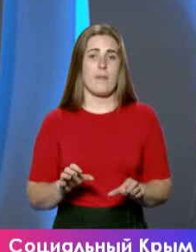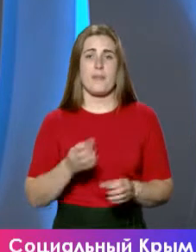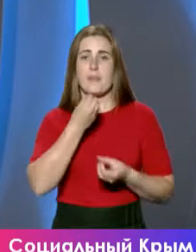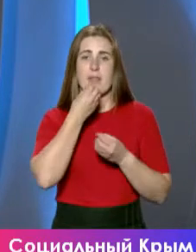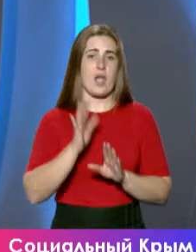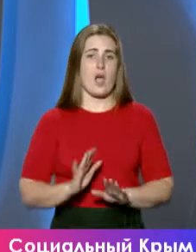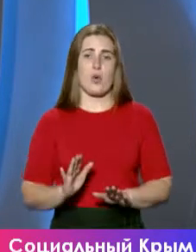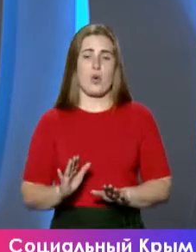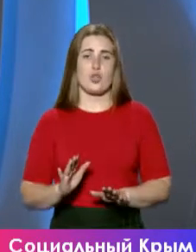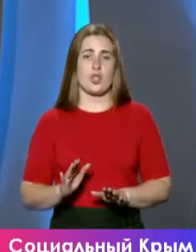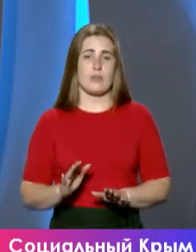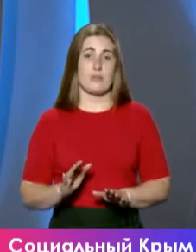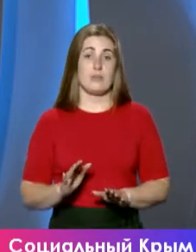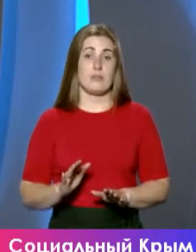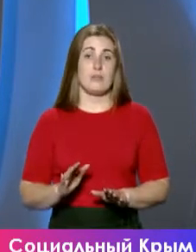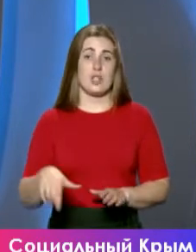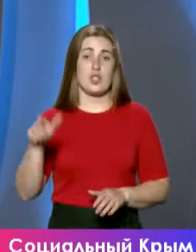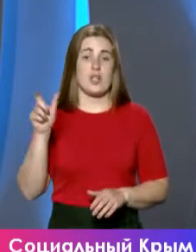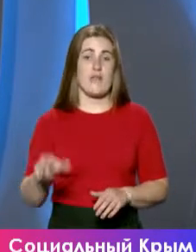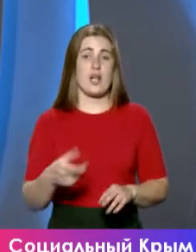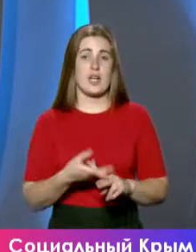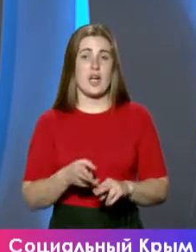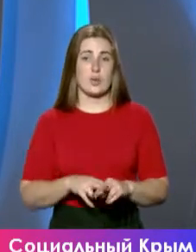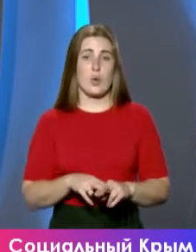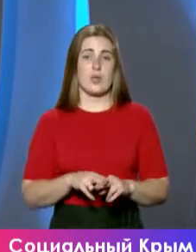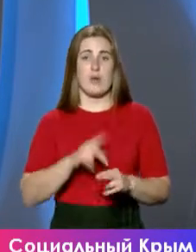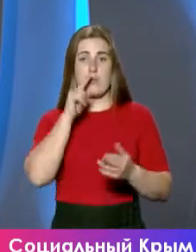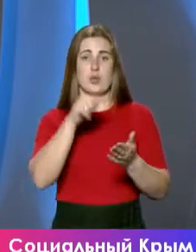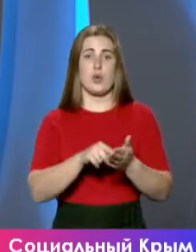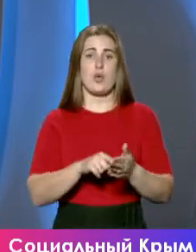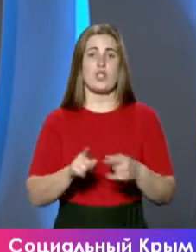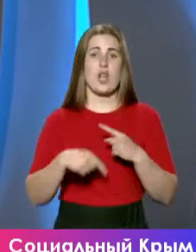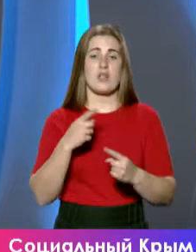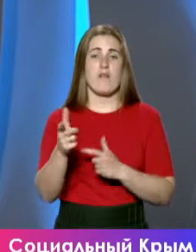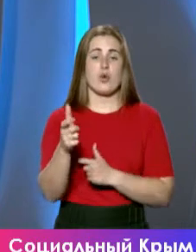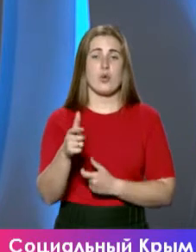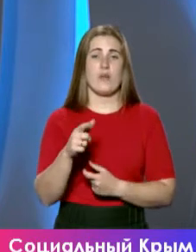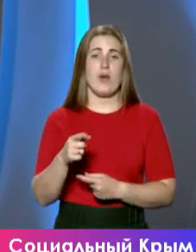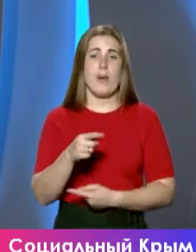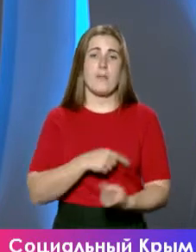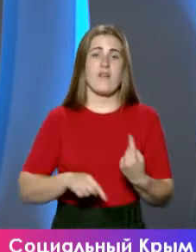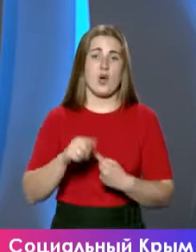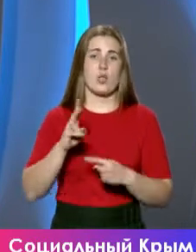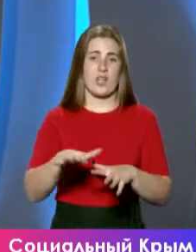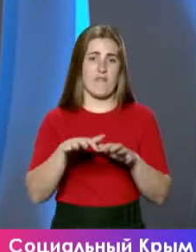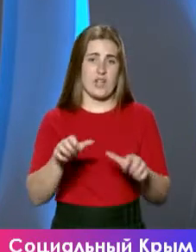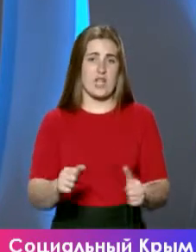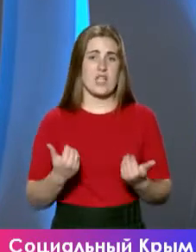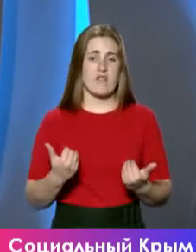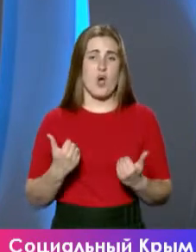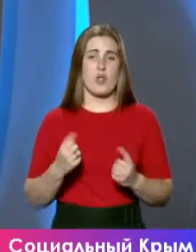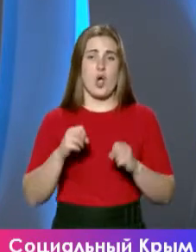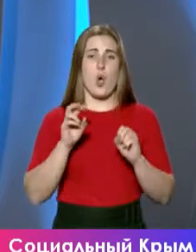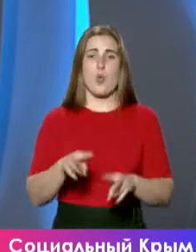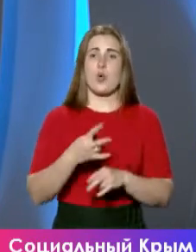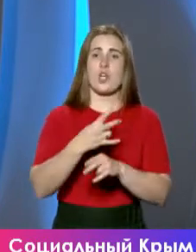нехороший, скажем так, человек, который пришел путем вооруженного переворота к власти. И сегодня он угрожает, что он